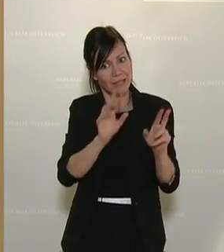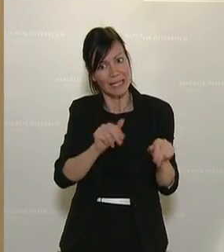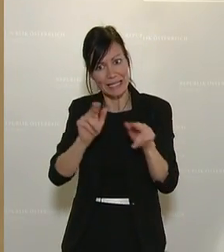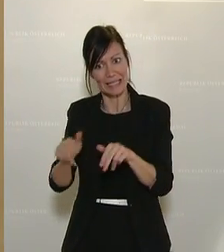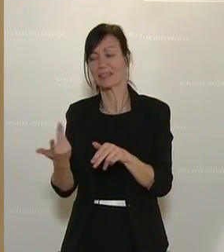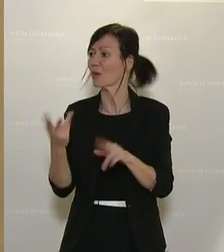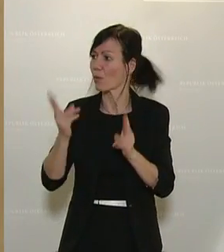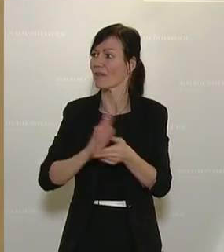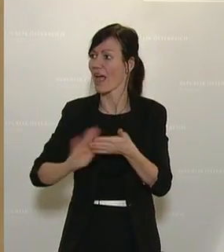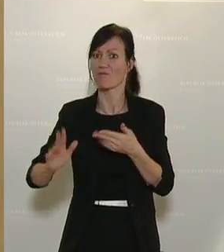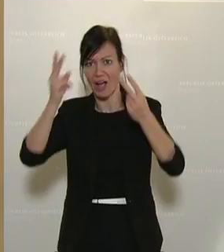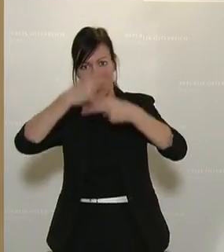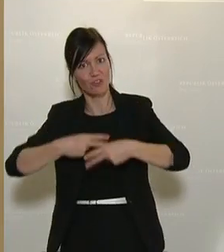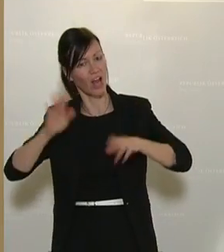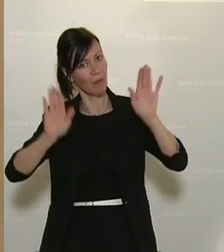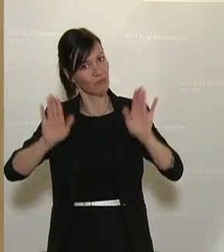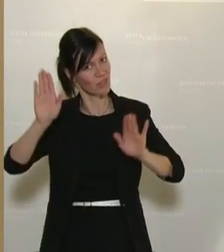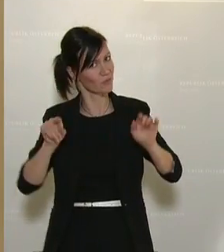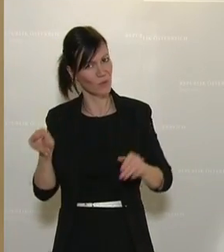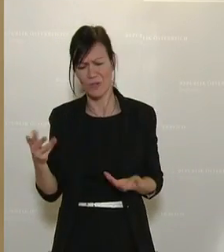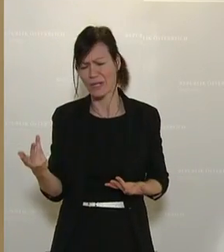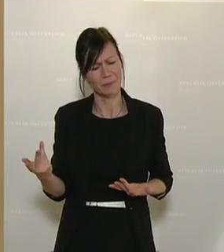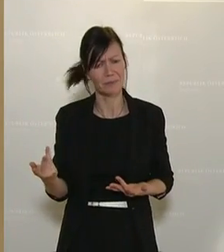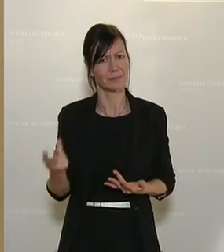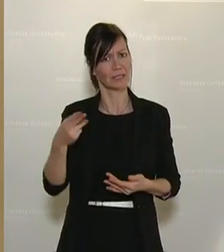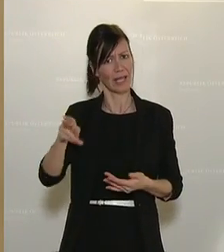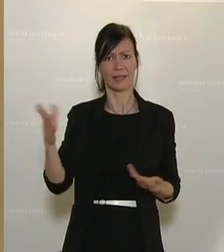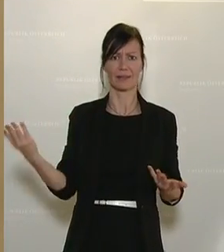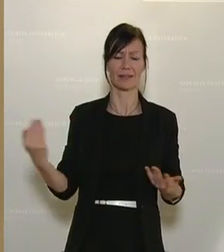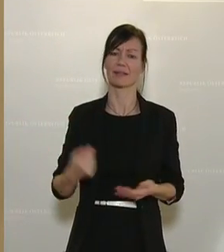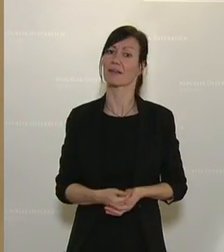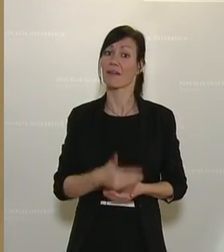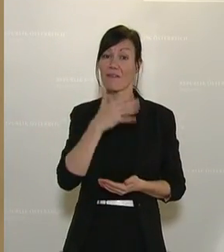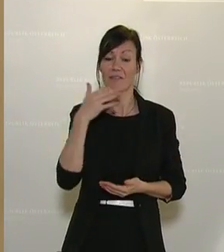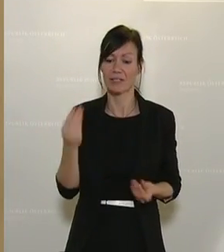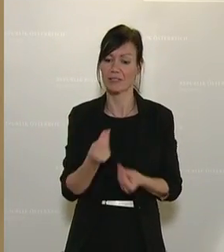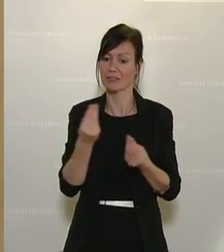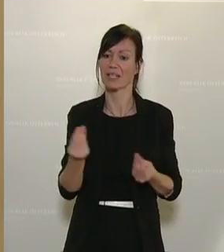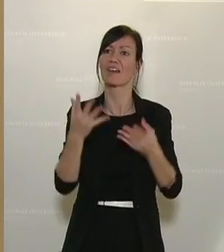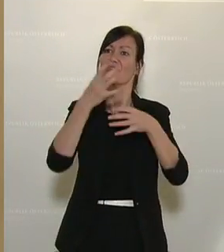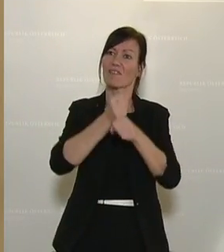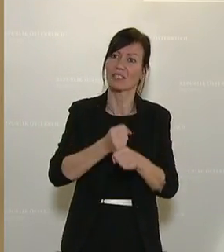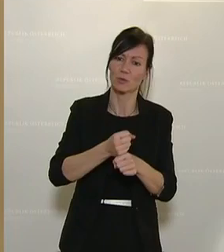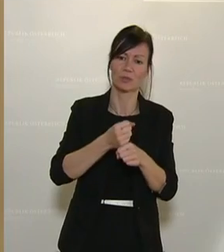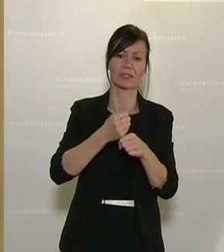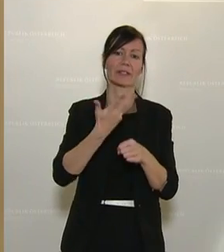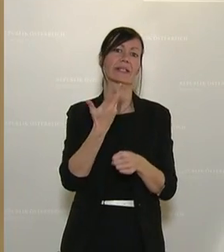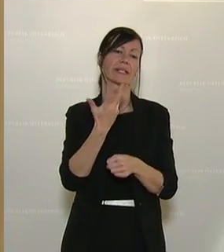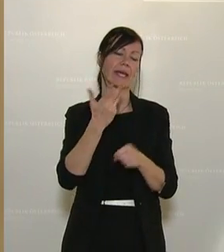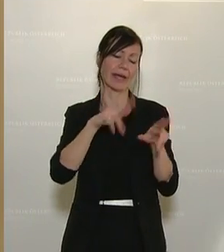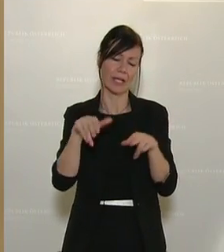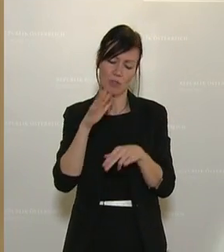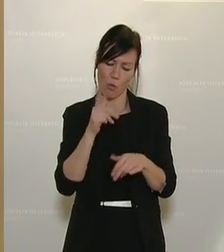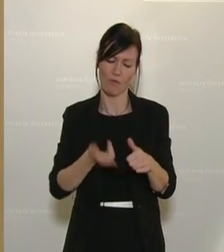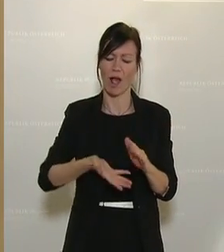entsprechend halten. Es sind viele Aufhebungen von Gesetzesinitiativen von ÖVP und FPÖ, vom Verfassungsgericht. So auch darauf haben wir sie x-mal